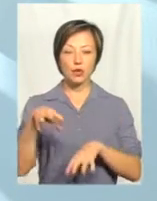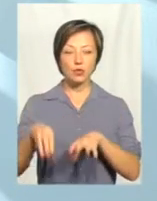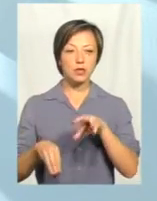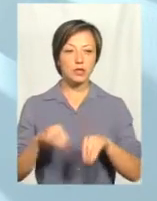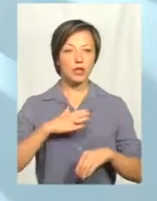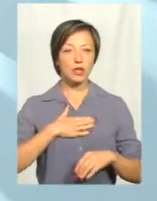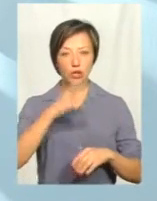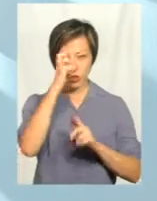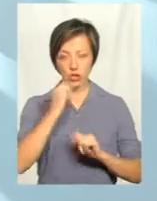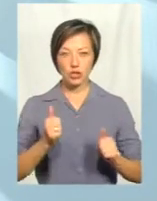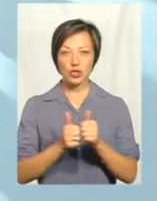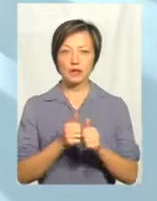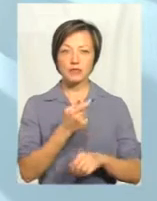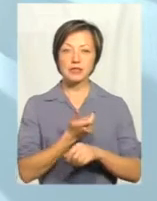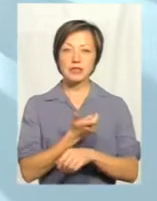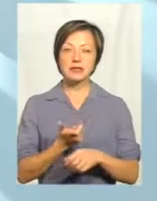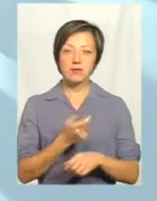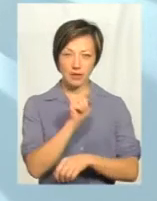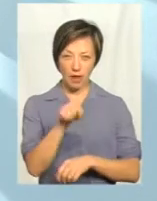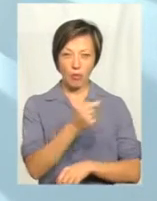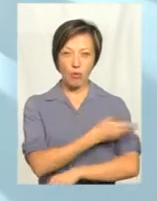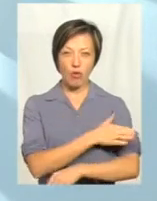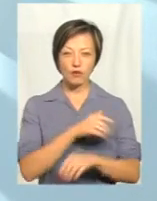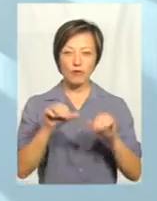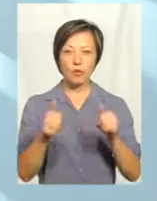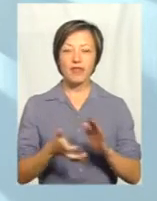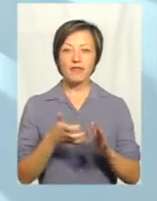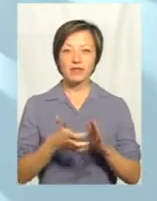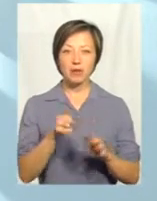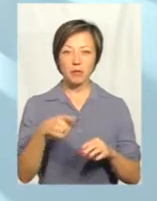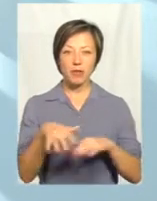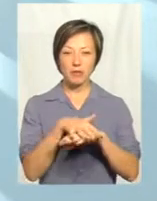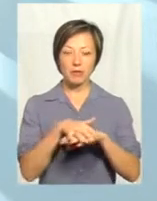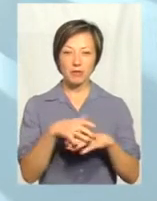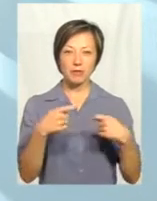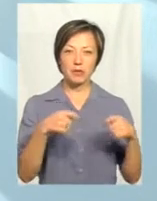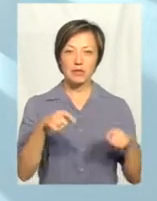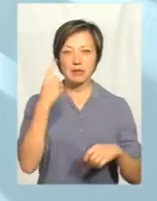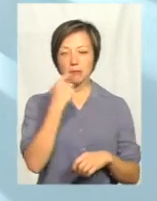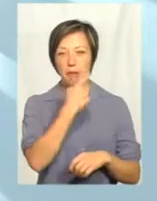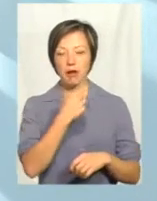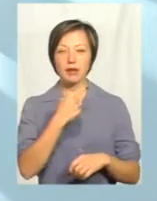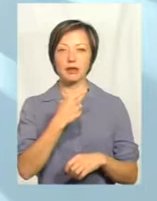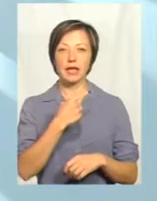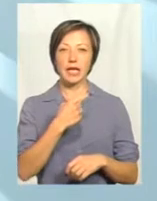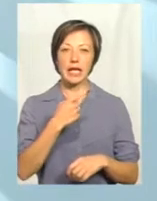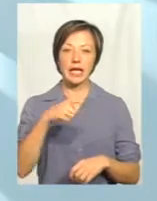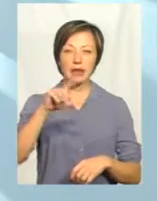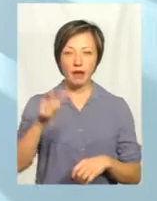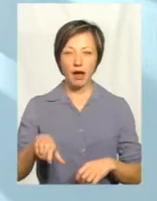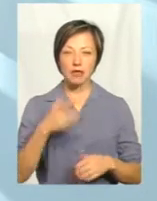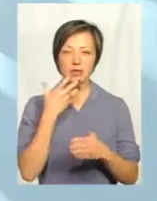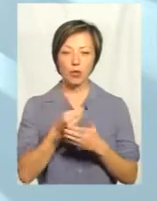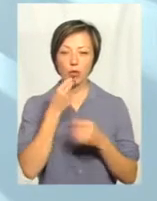наших держав. Тобто вже в самій Польщі формується дефіцит, тому що вони придуть більше на ринки Іспанії, Італії тоді свою тепличну продукцію.